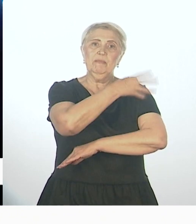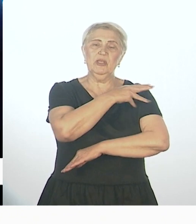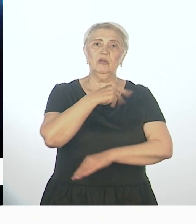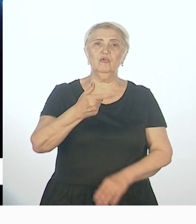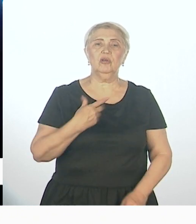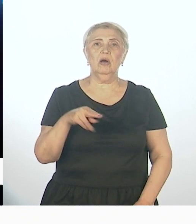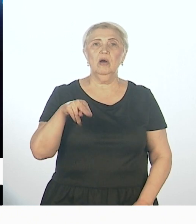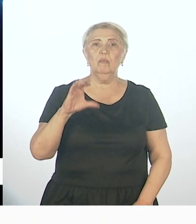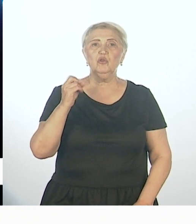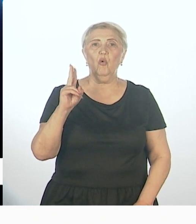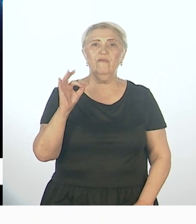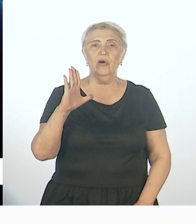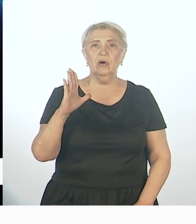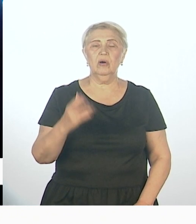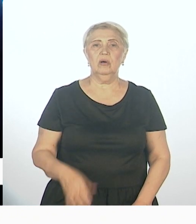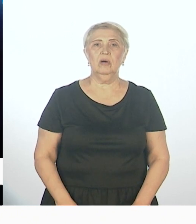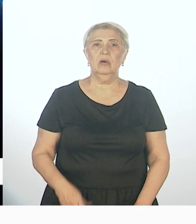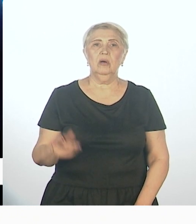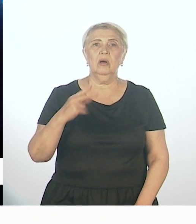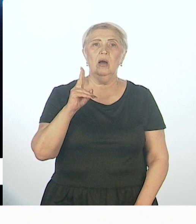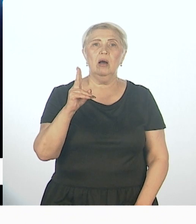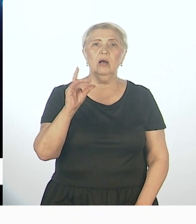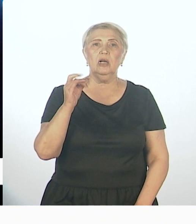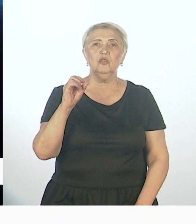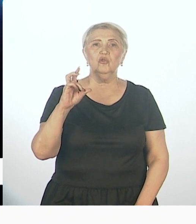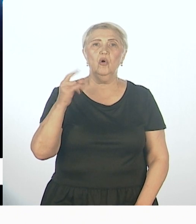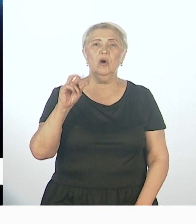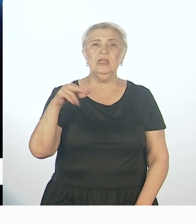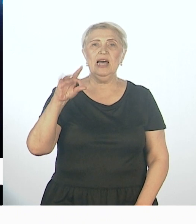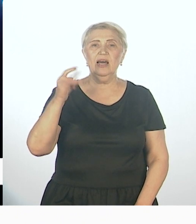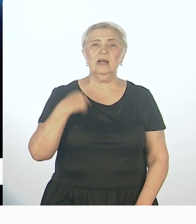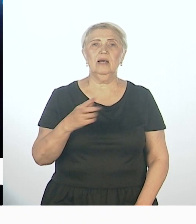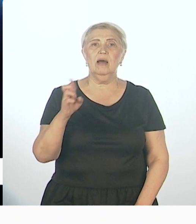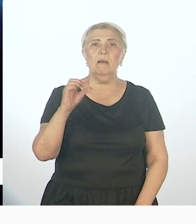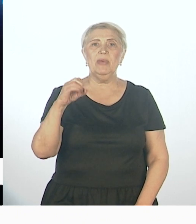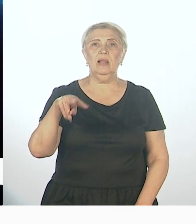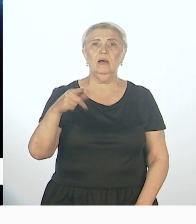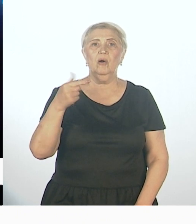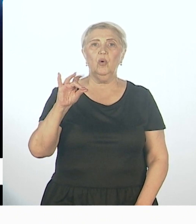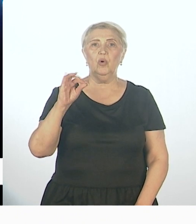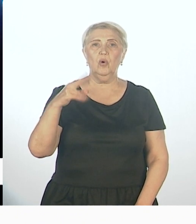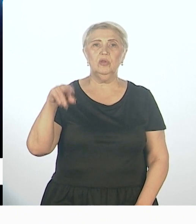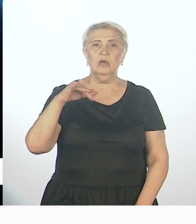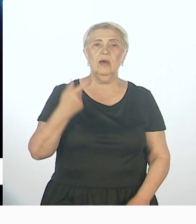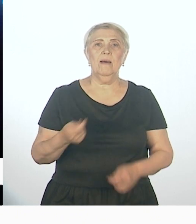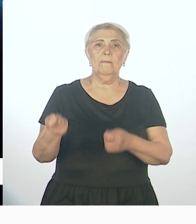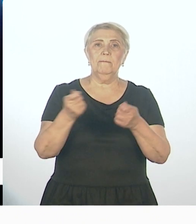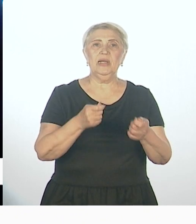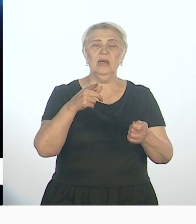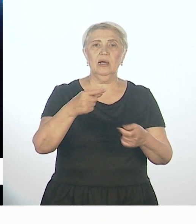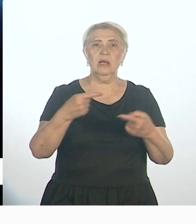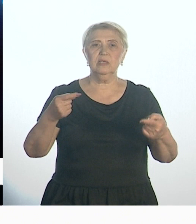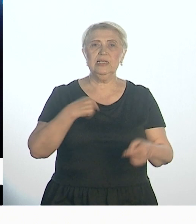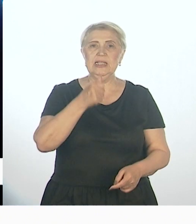Псков, Улан-Удэ, Краснодар, Белгород к нам приехал. Вот именно приехали эксперты, представители